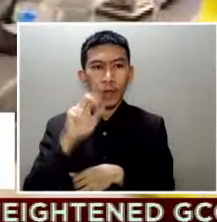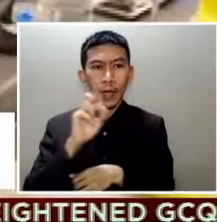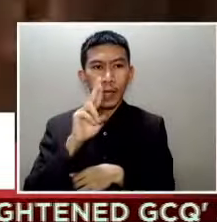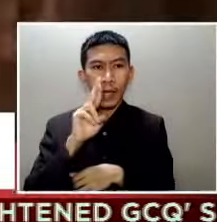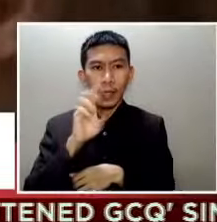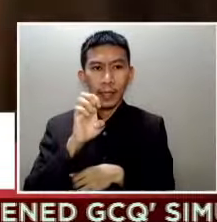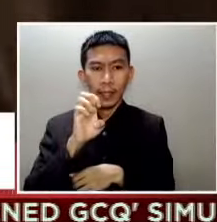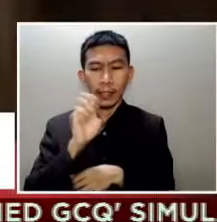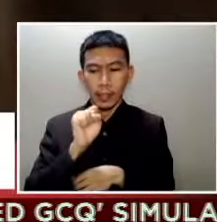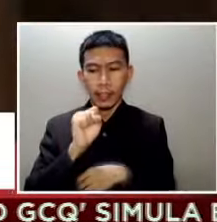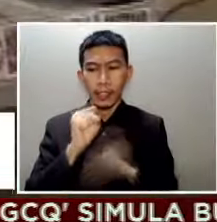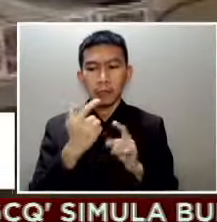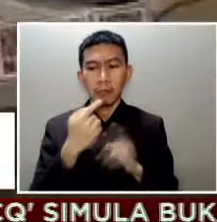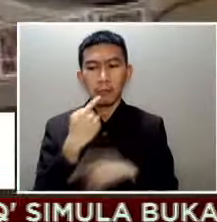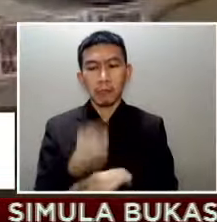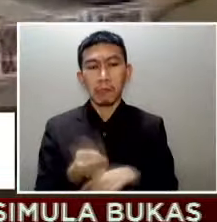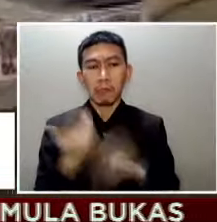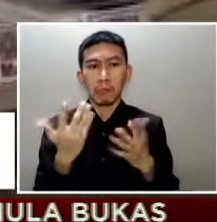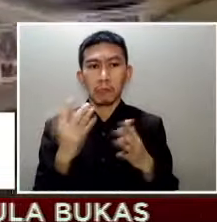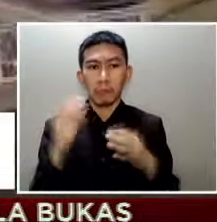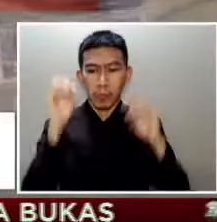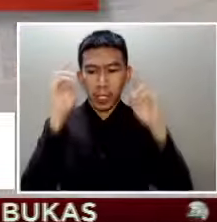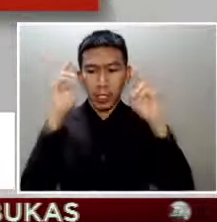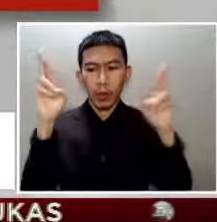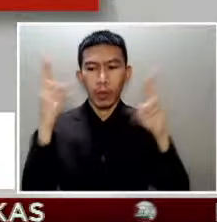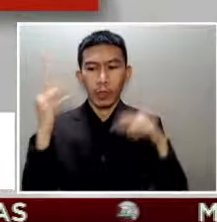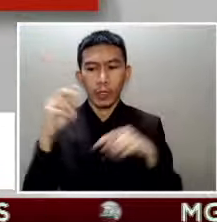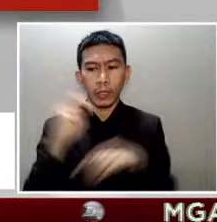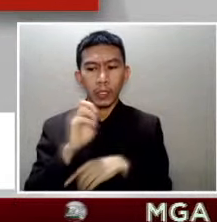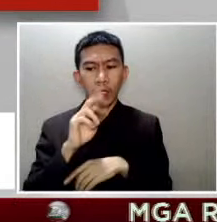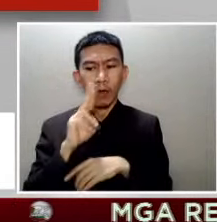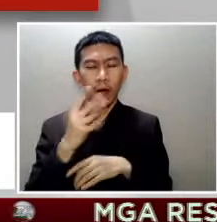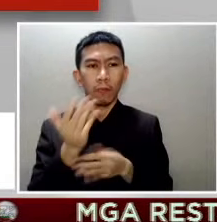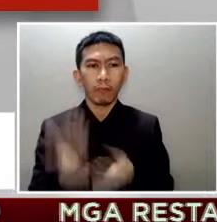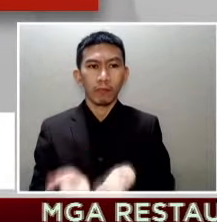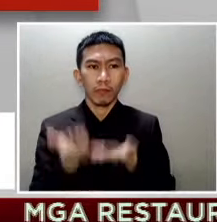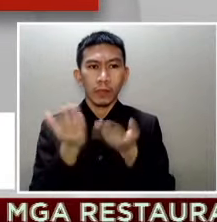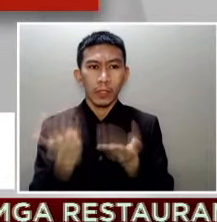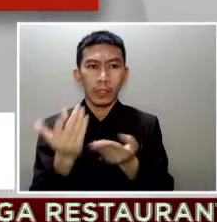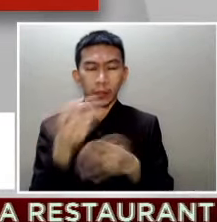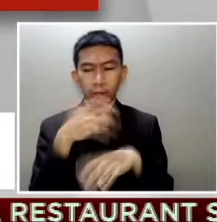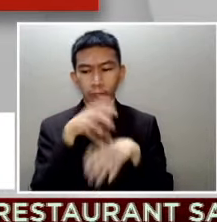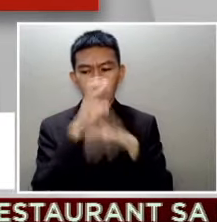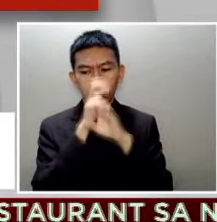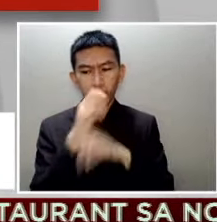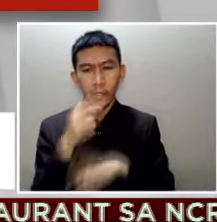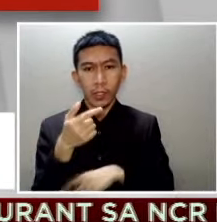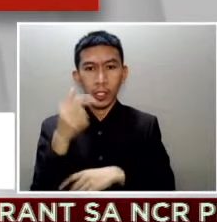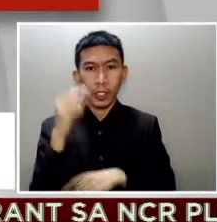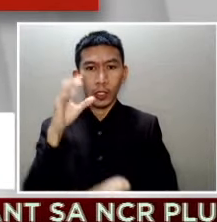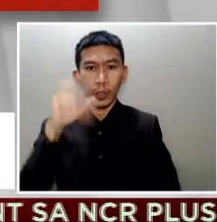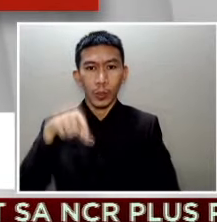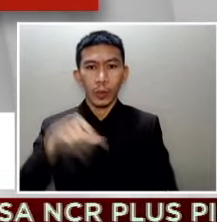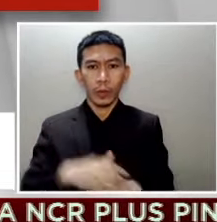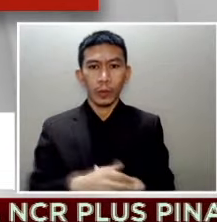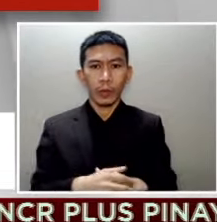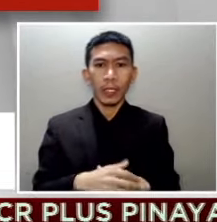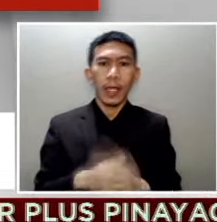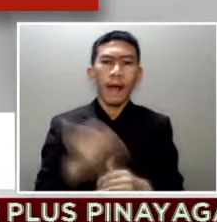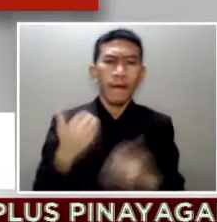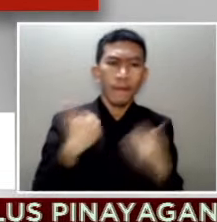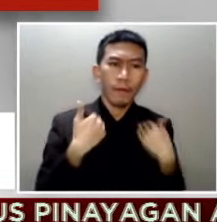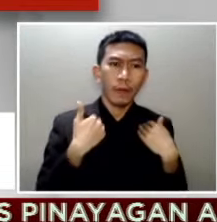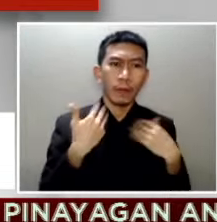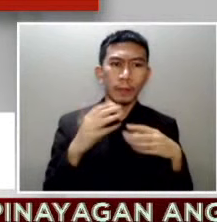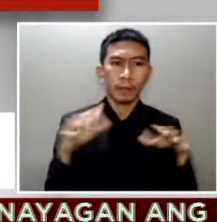NCR, ang nagrekomenda ng strict GCQ. Actually, 2-3 days ago na nagkaroon po kami ng meeting ng Metro Manila Council